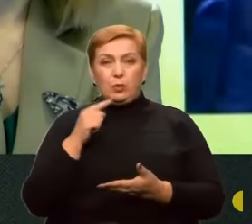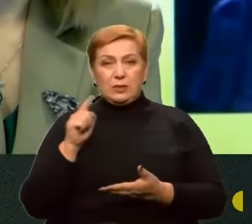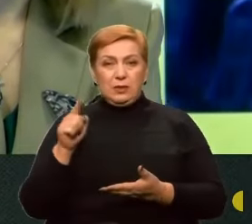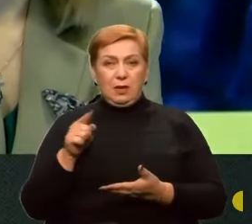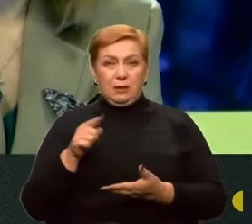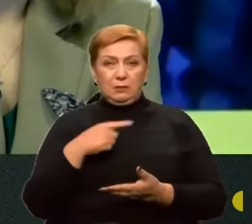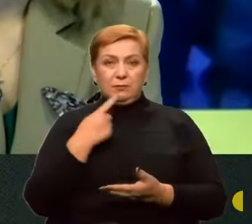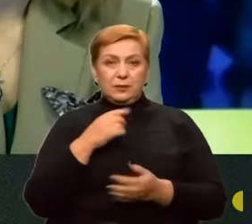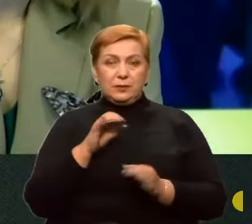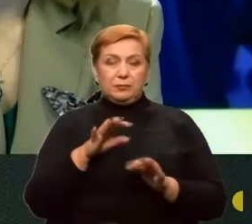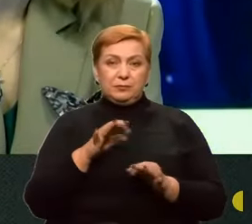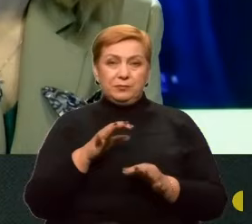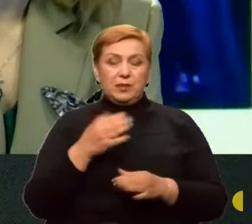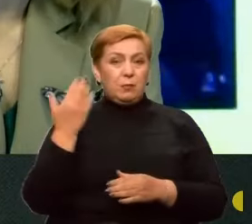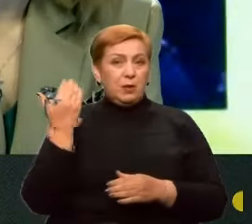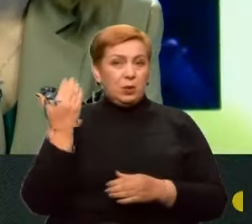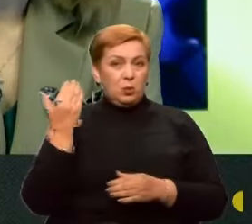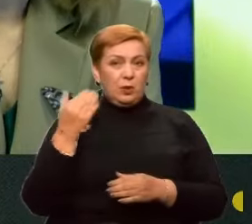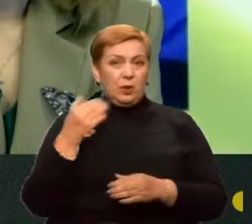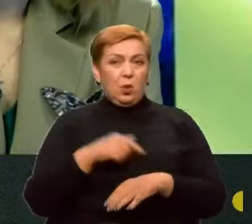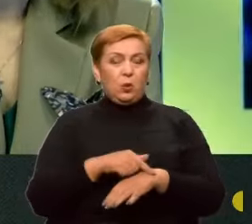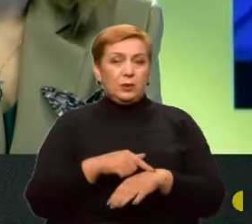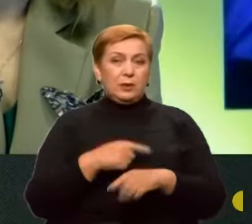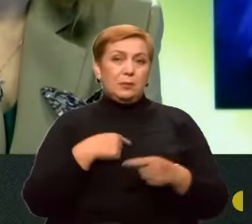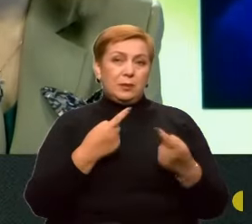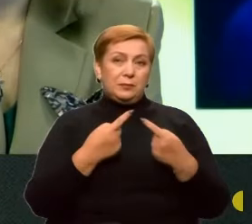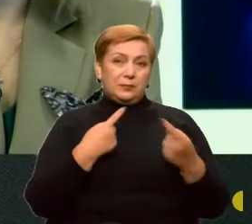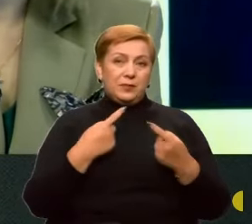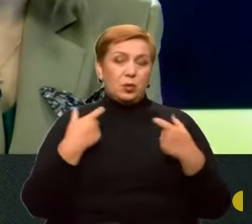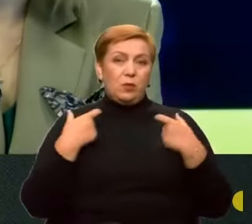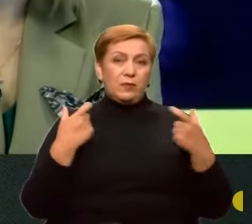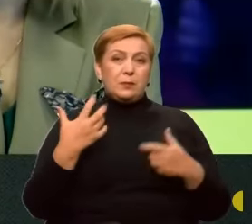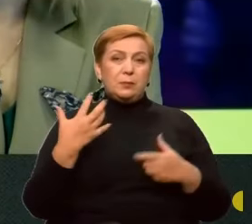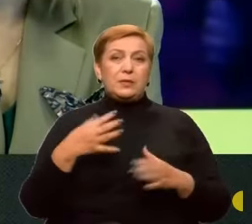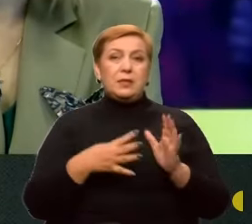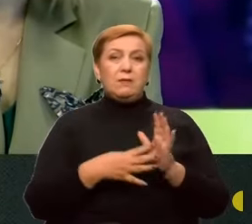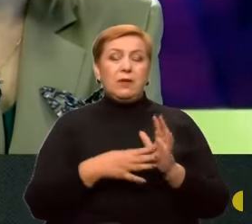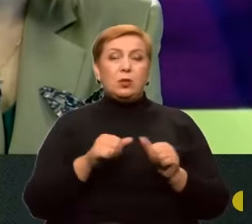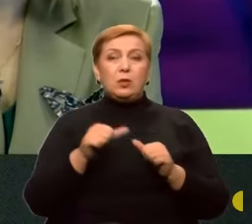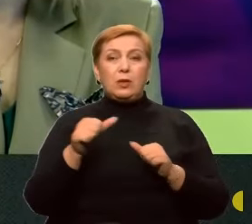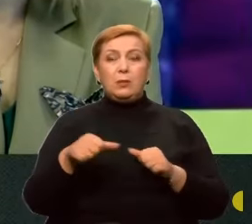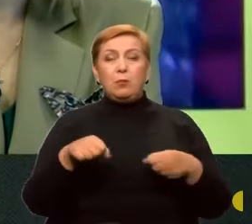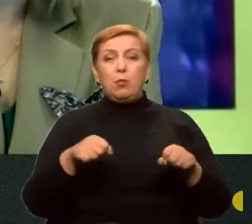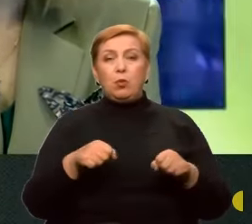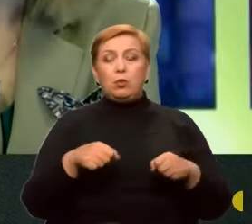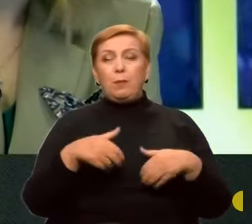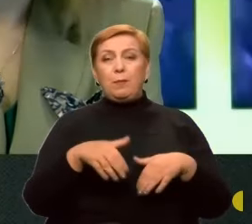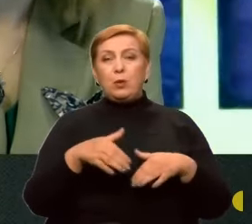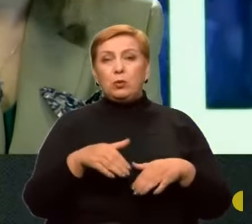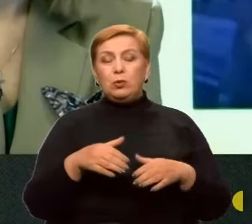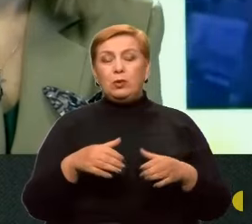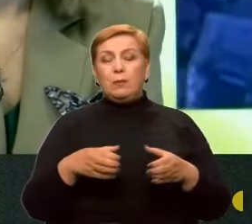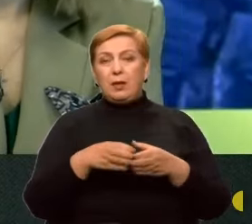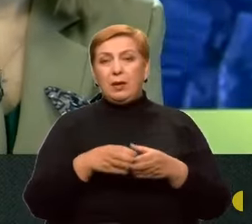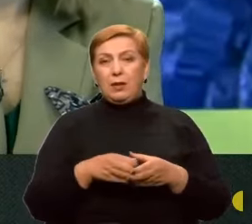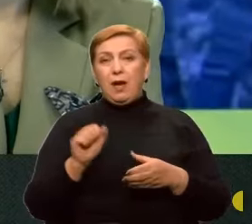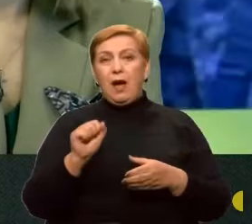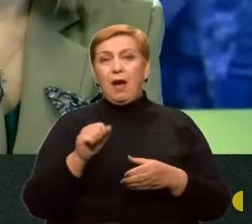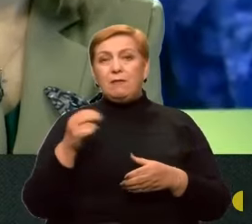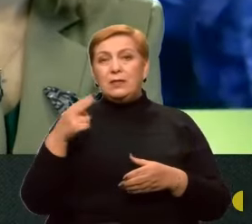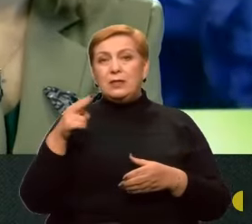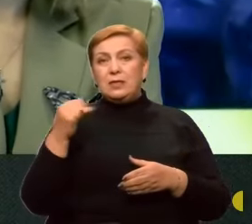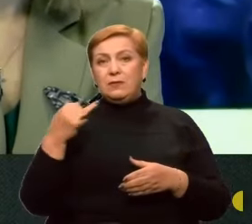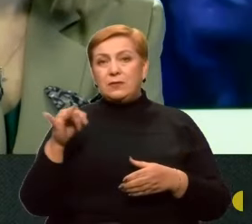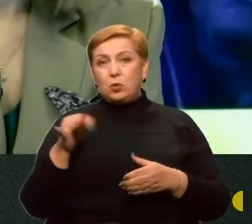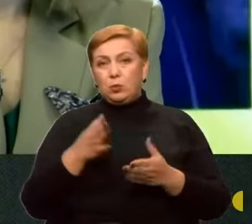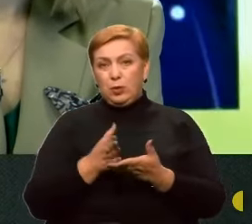спілкувалися у минулій ефірній годині з Сергієм Сихоцьким, офіцером 59-го окремої мотопіхотної бригади, він наразі на Авдіївському напрямку, і він